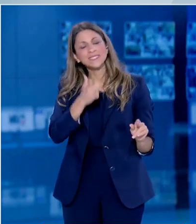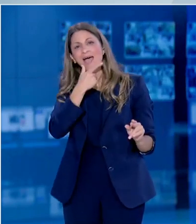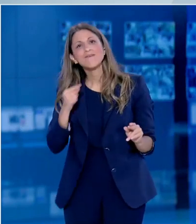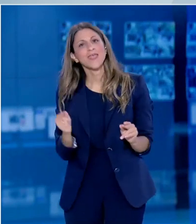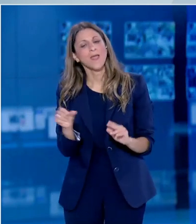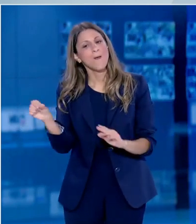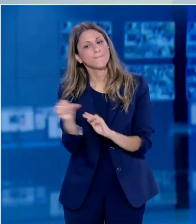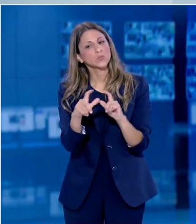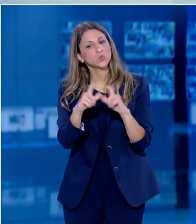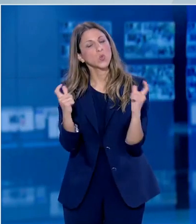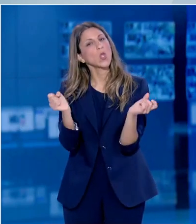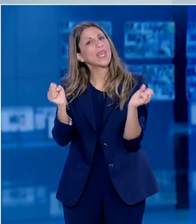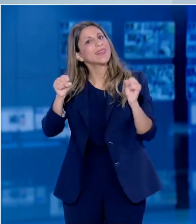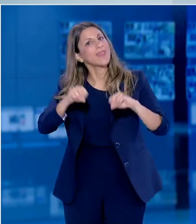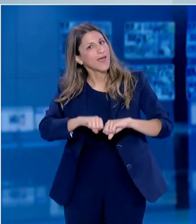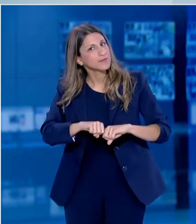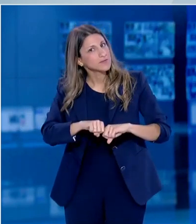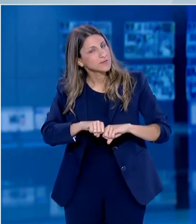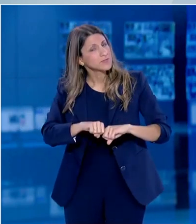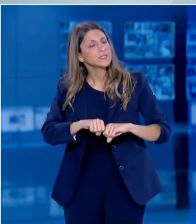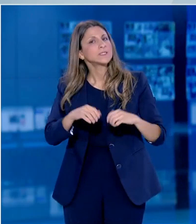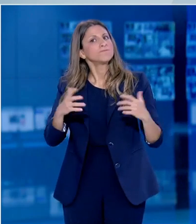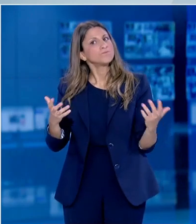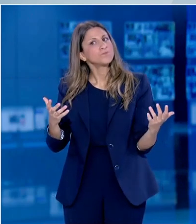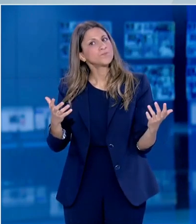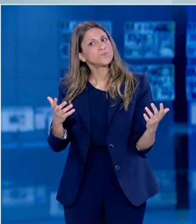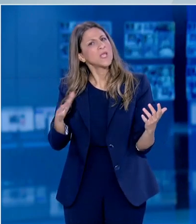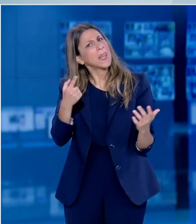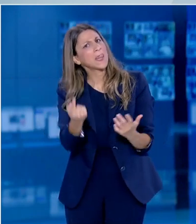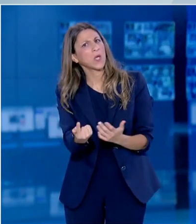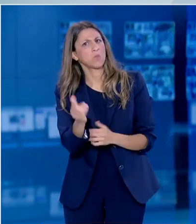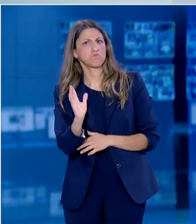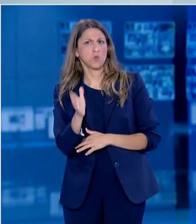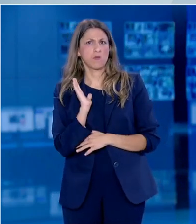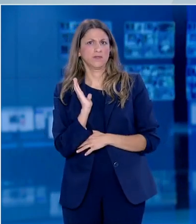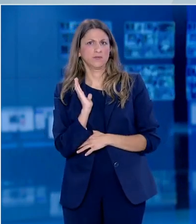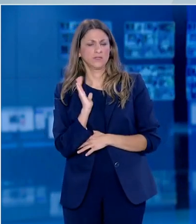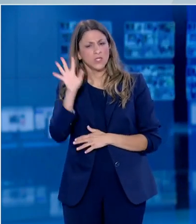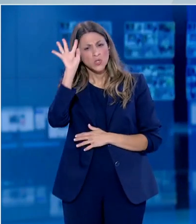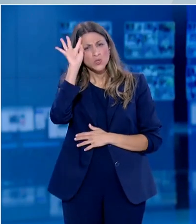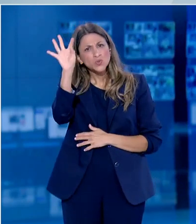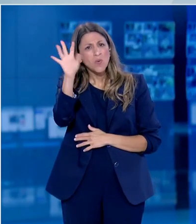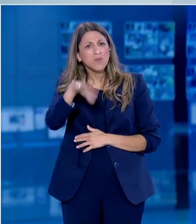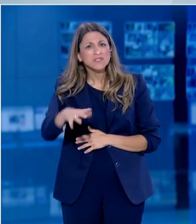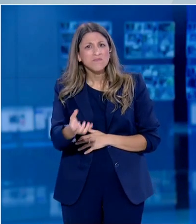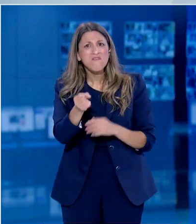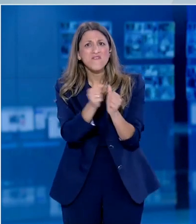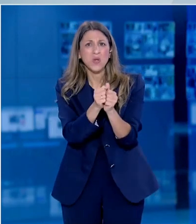ευαίσθητο τομέα που αφορά τη σχολική εκπαίδευση, ακόμα και αν είναι λίγο, ακόμα και για λόγους κοινωνικούς, τους εξέθεσα.